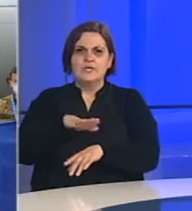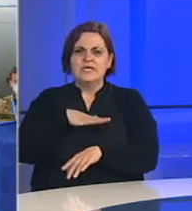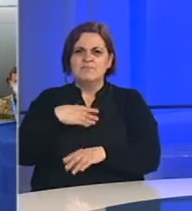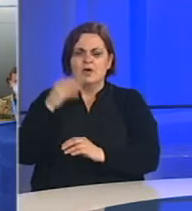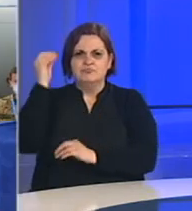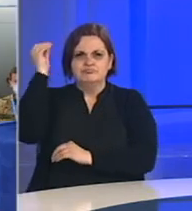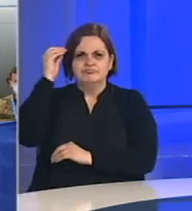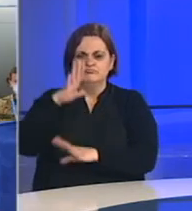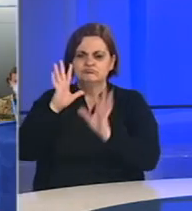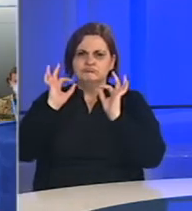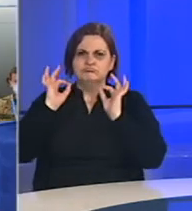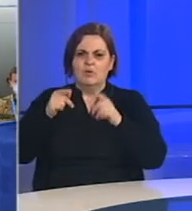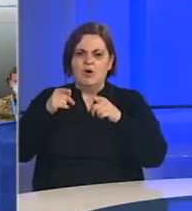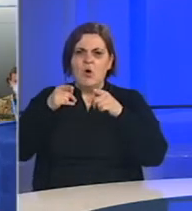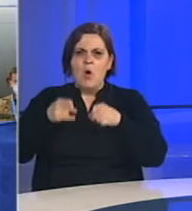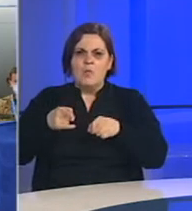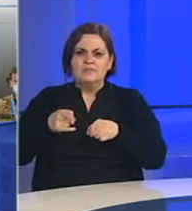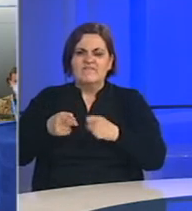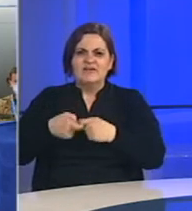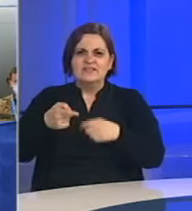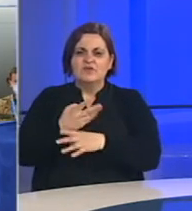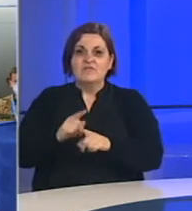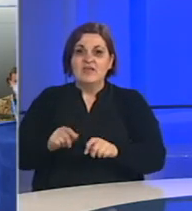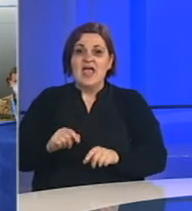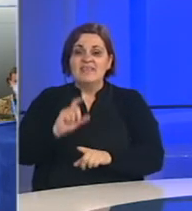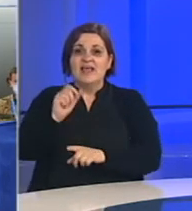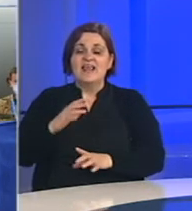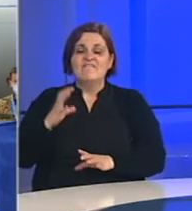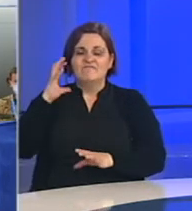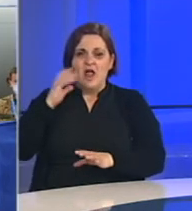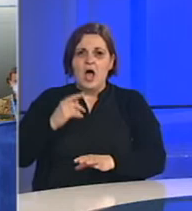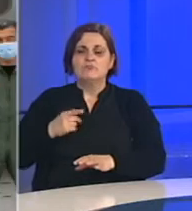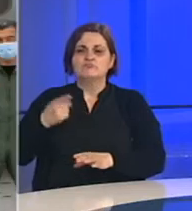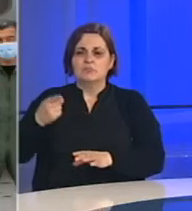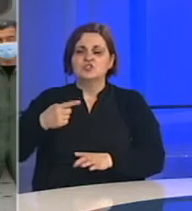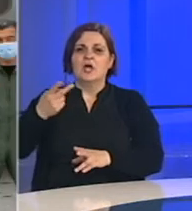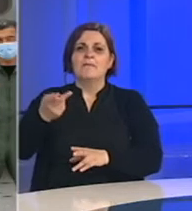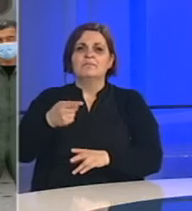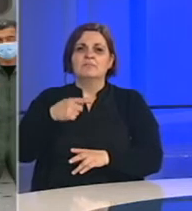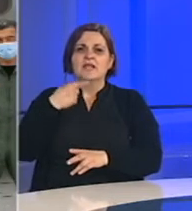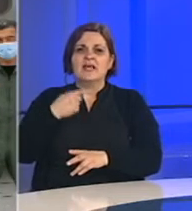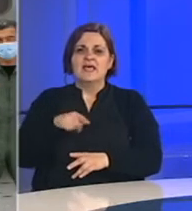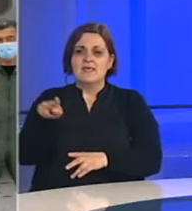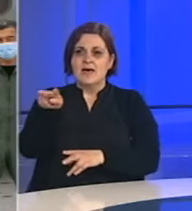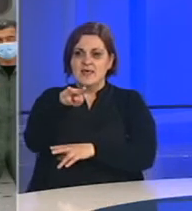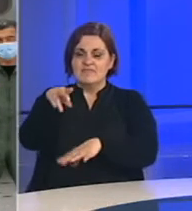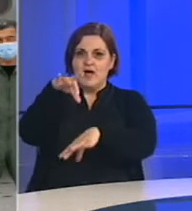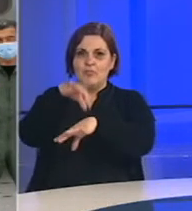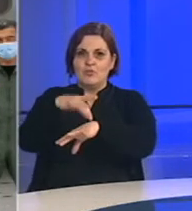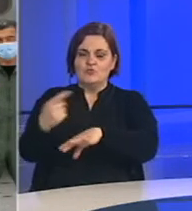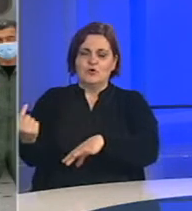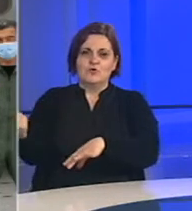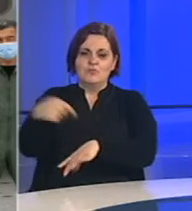iskustvo protiv koronavirusa i italijanska vlada je odlučila poslali te jekare